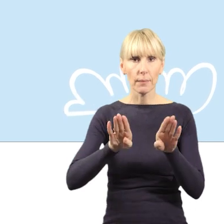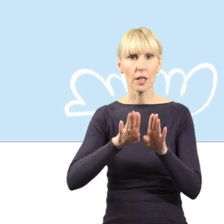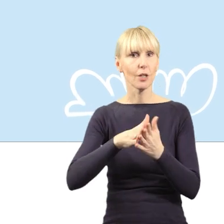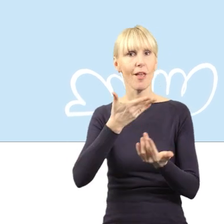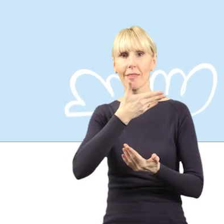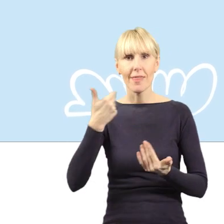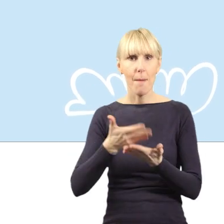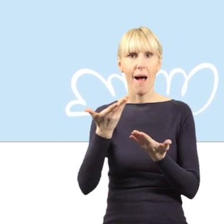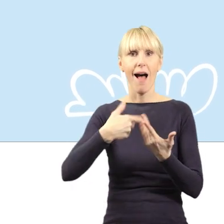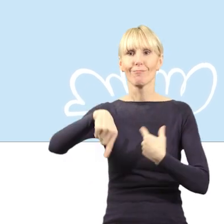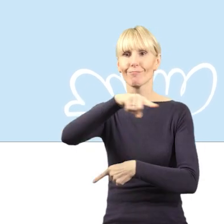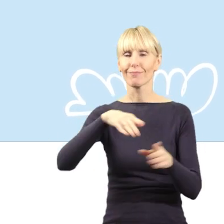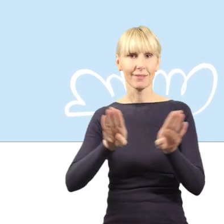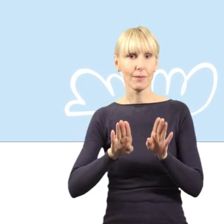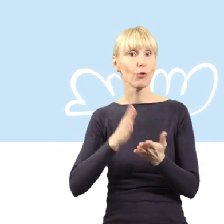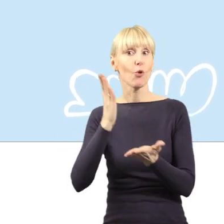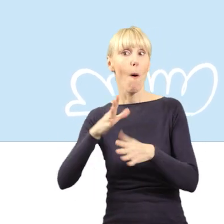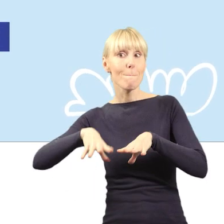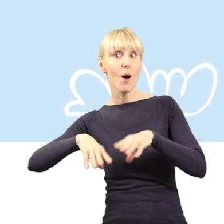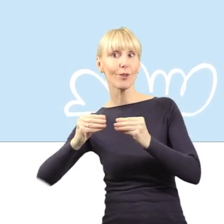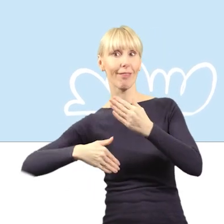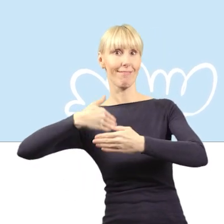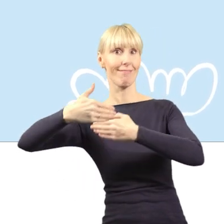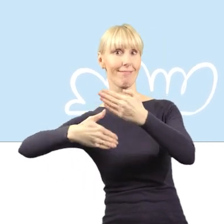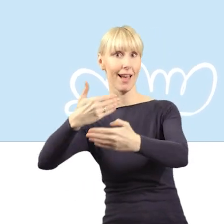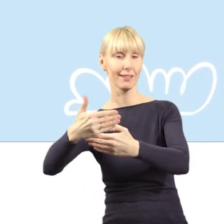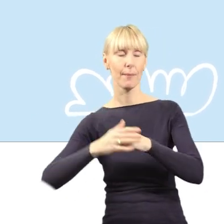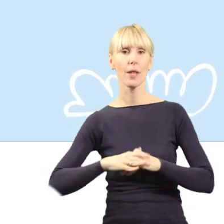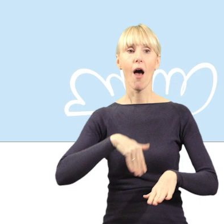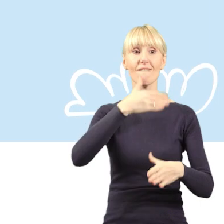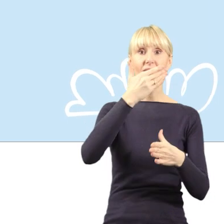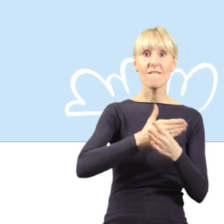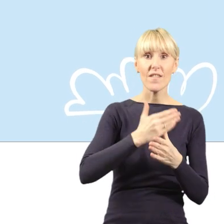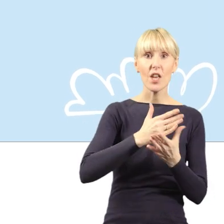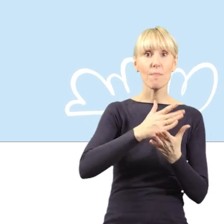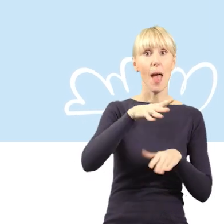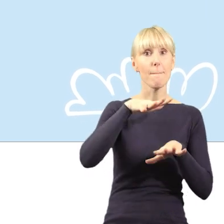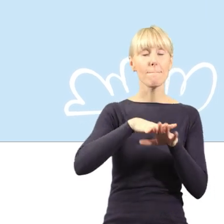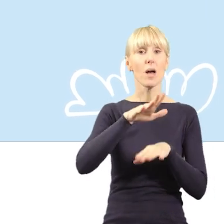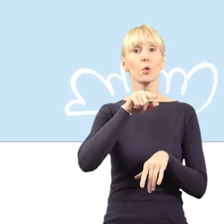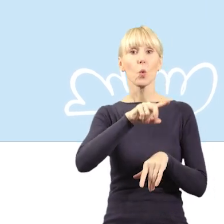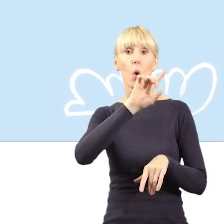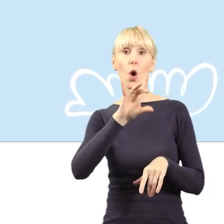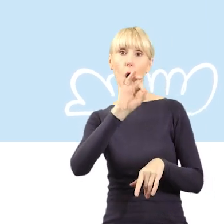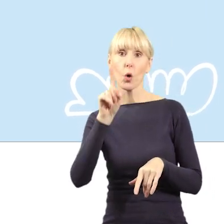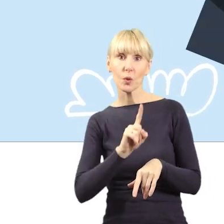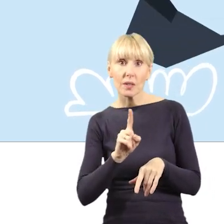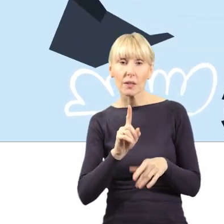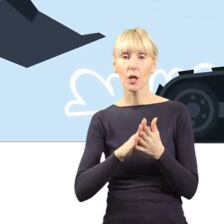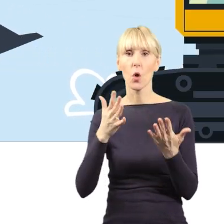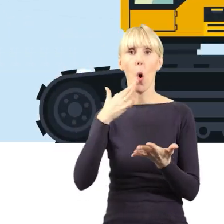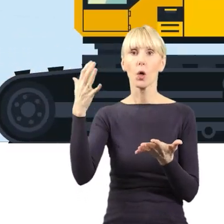nie kończy cyklu jego życia, tylko jest początkiem kolejnego. Co zyskuje firma stosując model GOZ w swojej działalności?